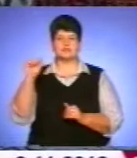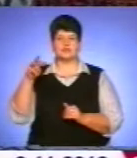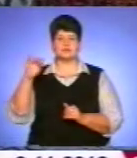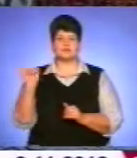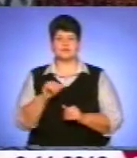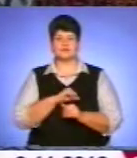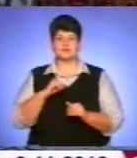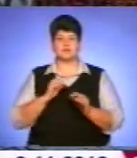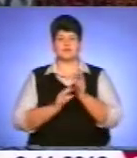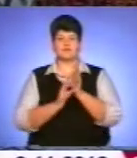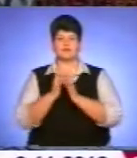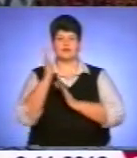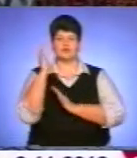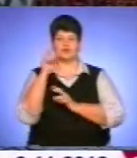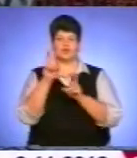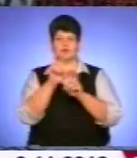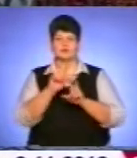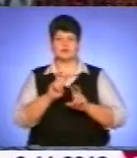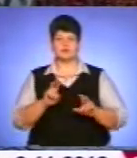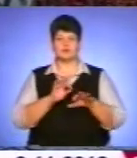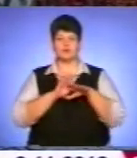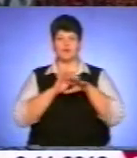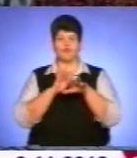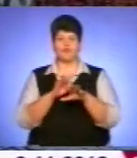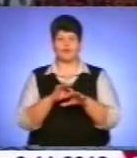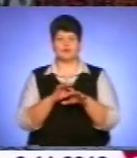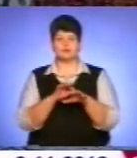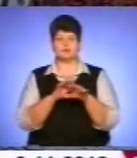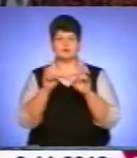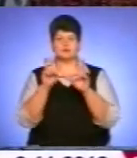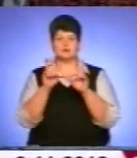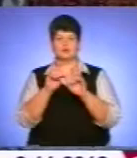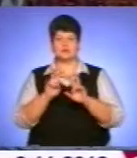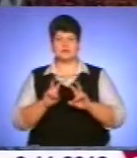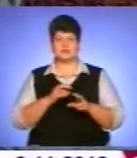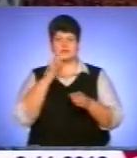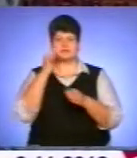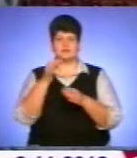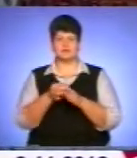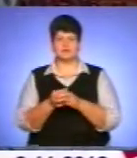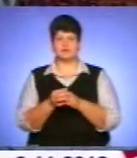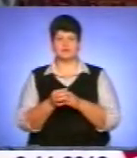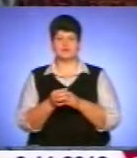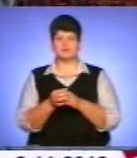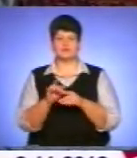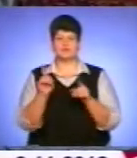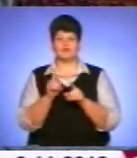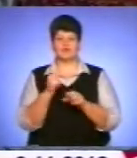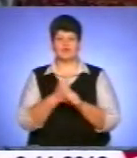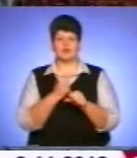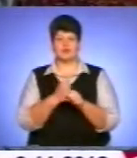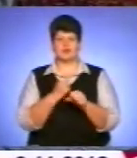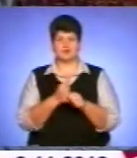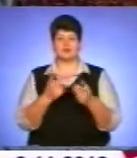вирощують, а також досліджують і проводять певні дослідження і звітуються щодо вироблення,